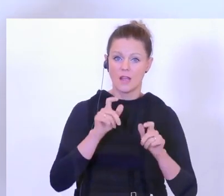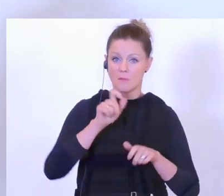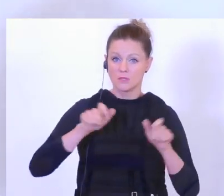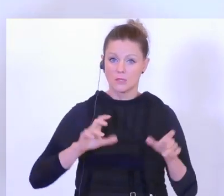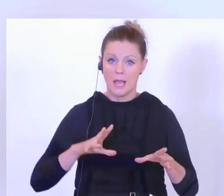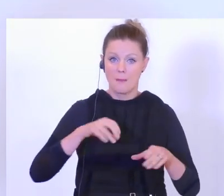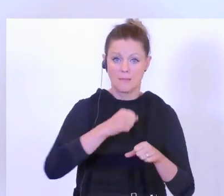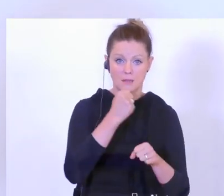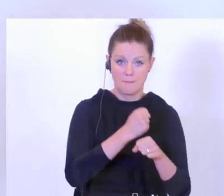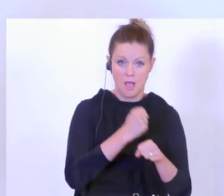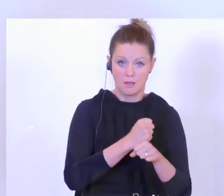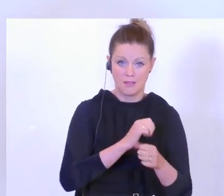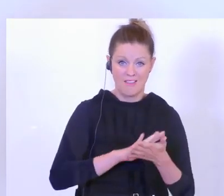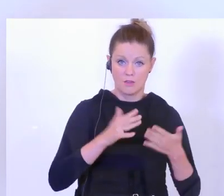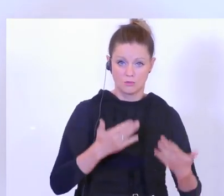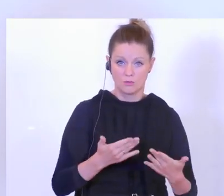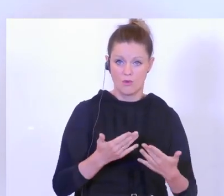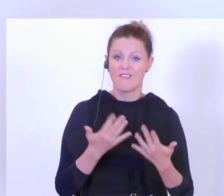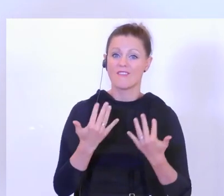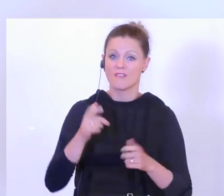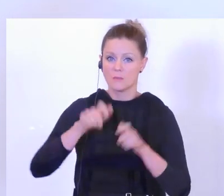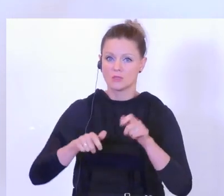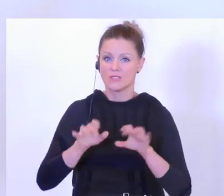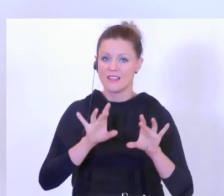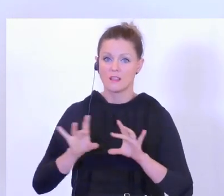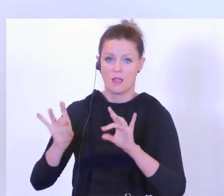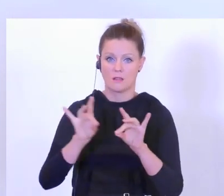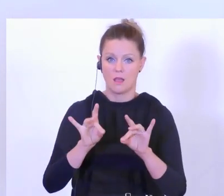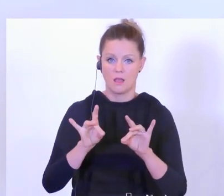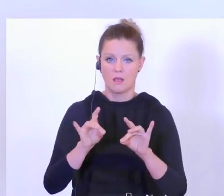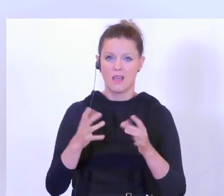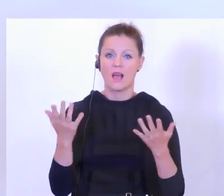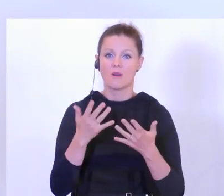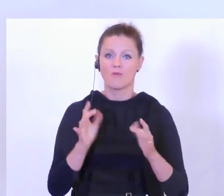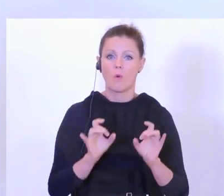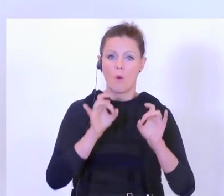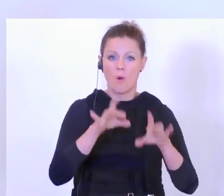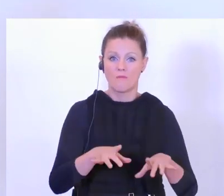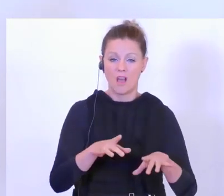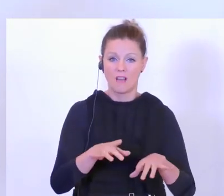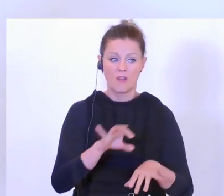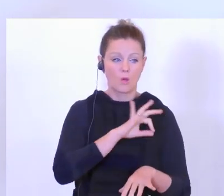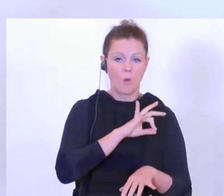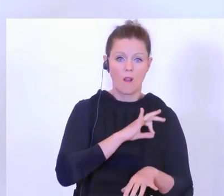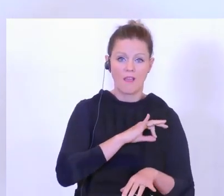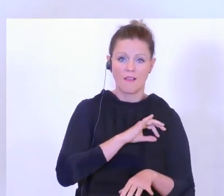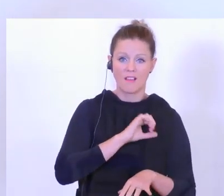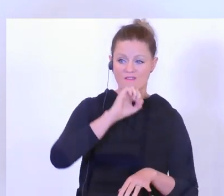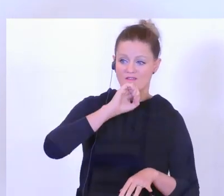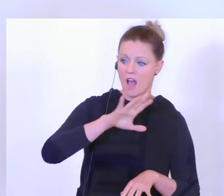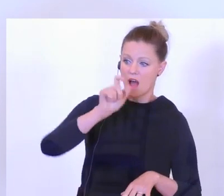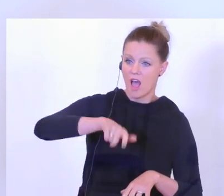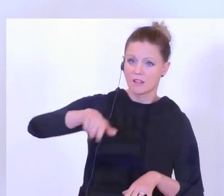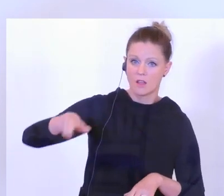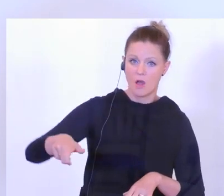waren Täter? Wo waren aber auch die Opfer, die verraten worden sind von ihren Kameraden? Die versucht haben,